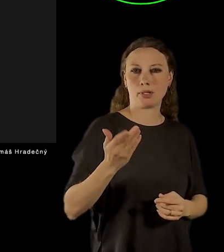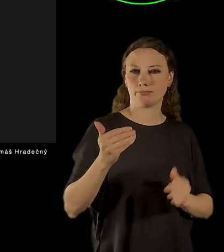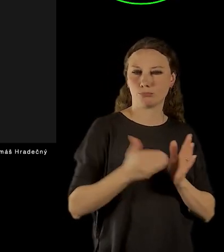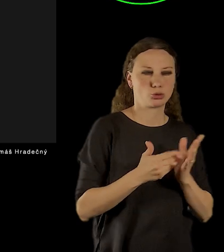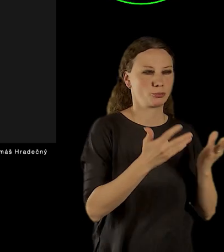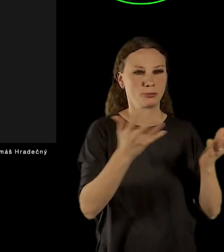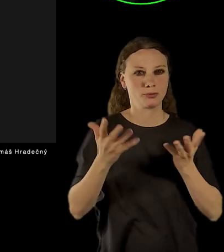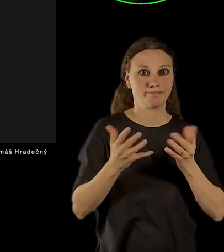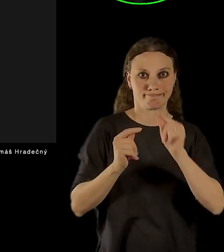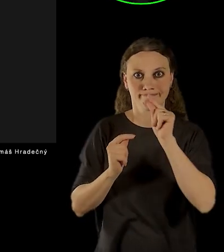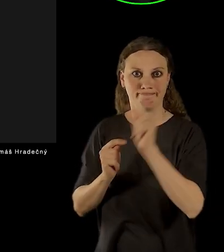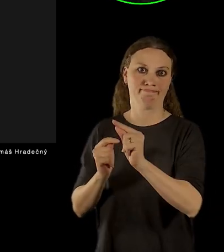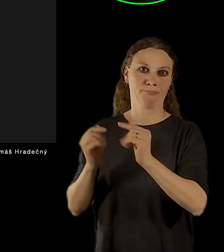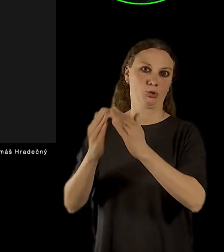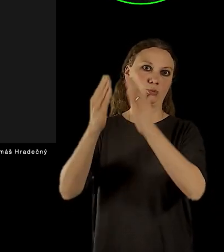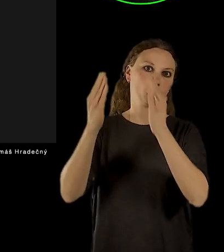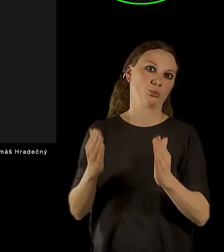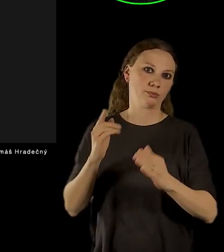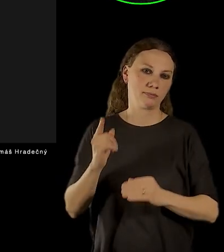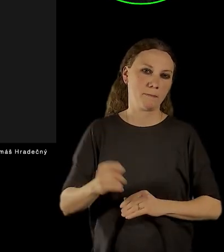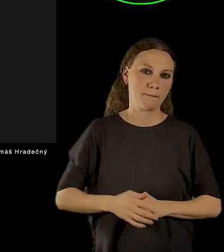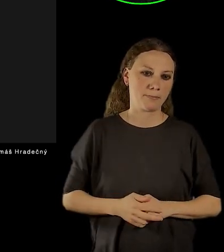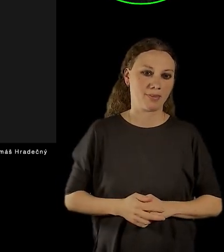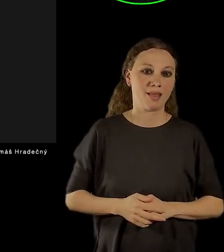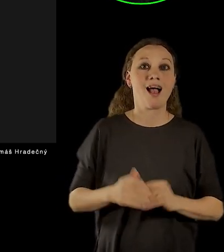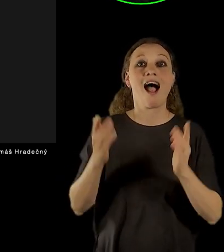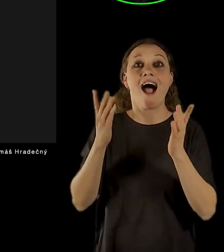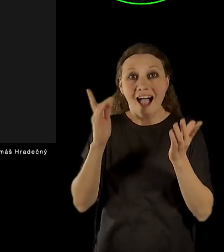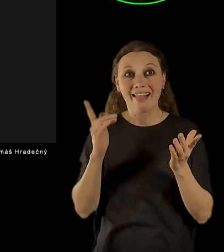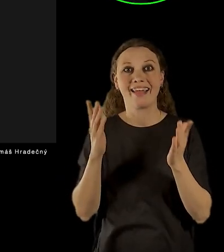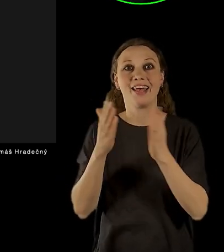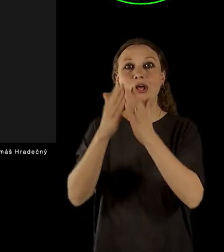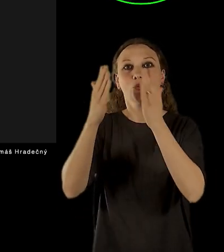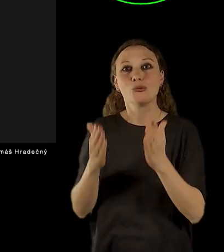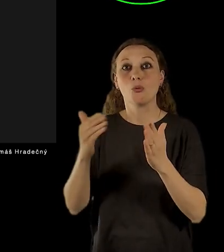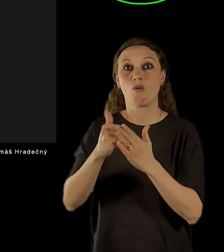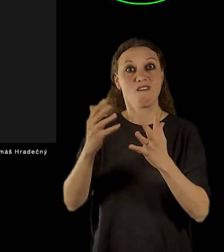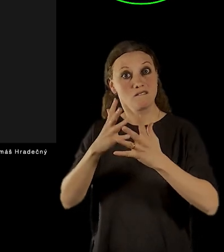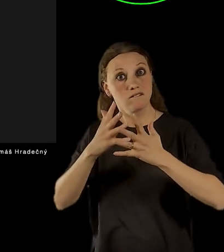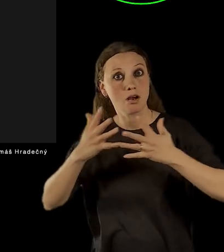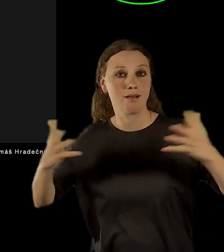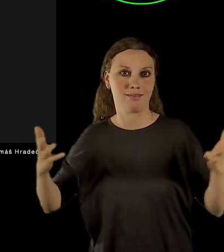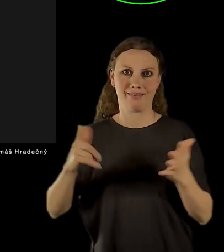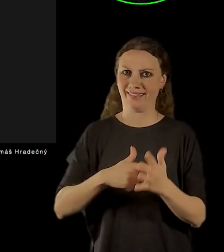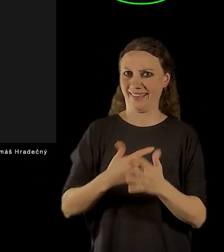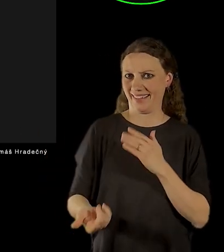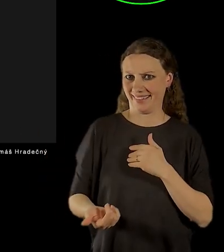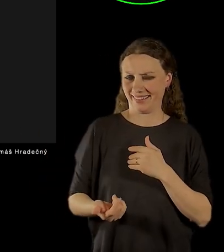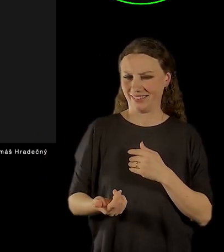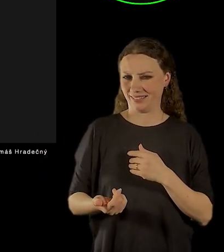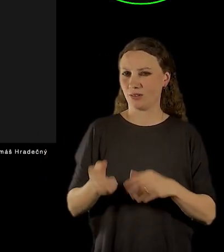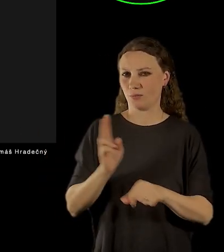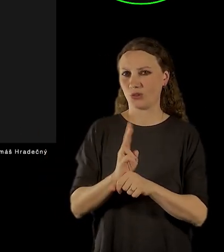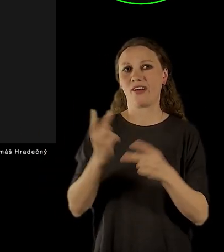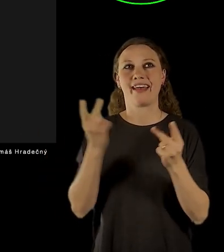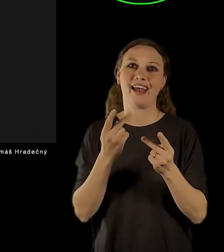větší rodinný domek. Přízemí, v kterém se budeme pohybovat,